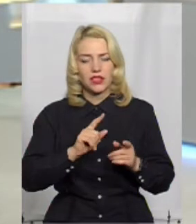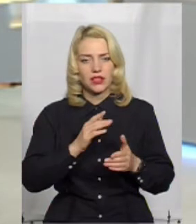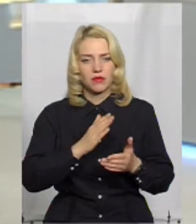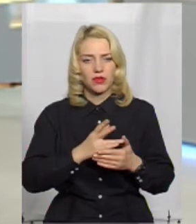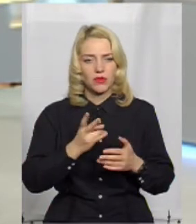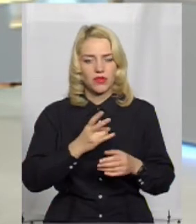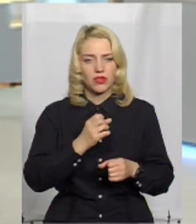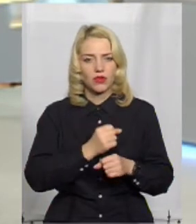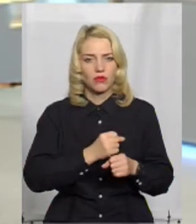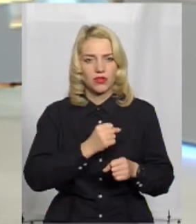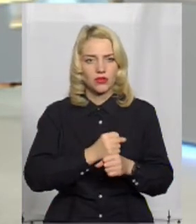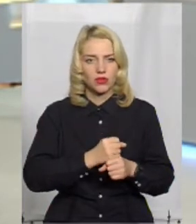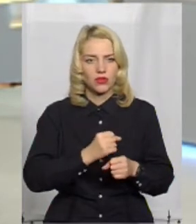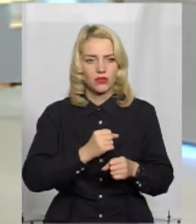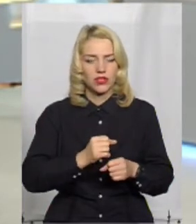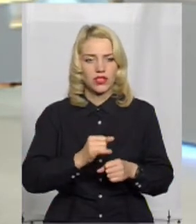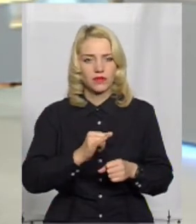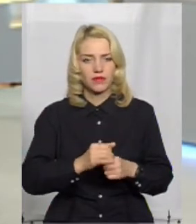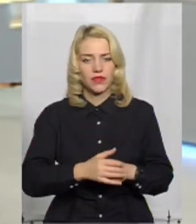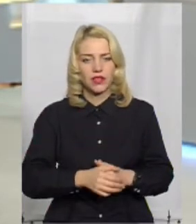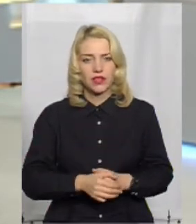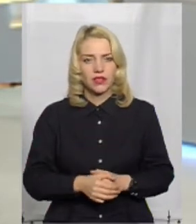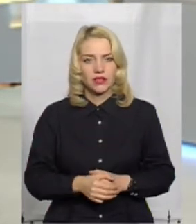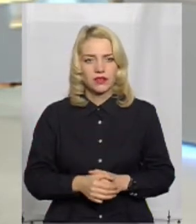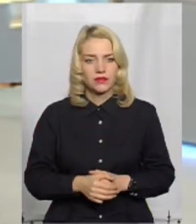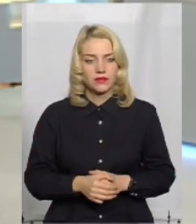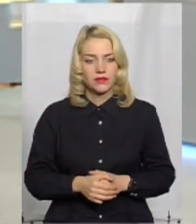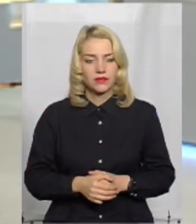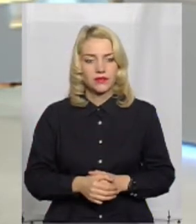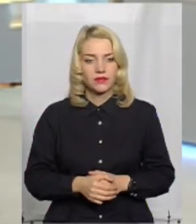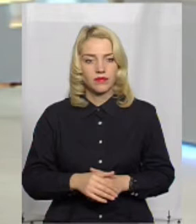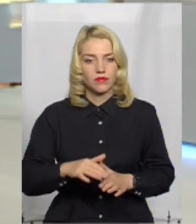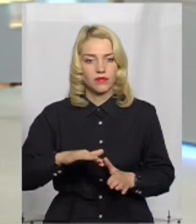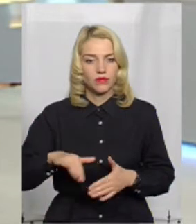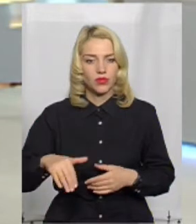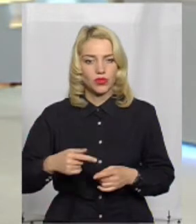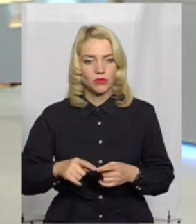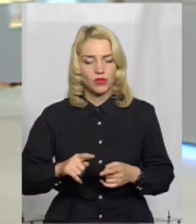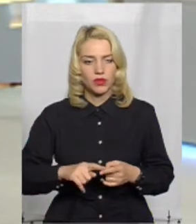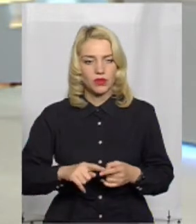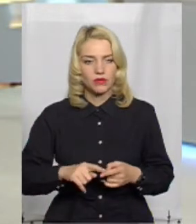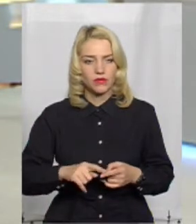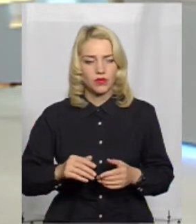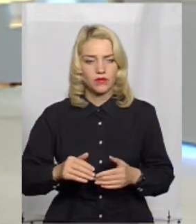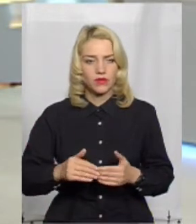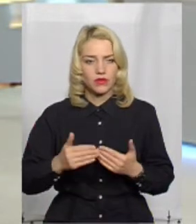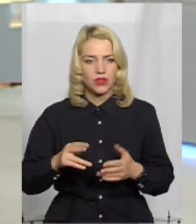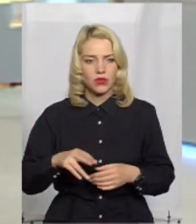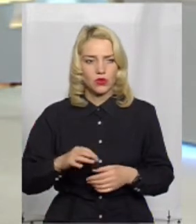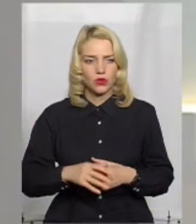опрацьовувати та складувати. І потім вони приступають до наступного модулю.